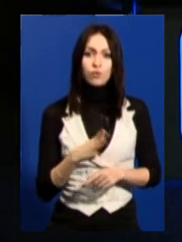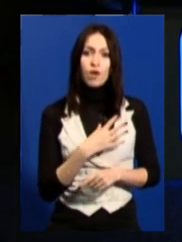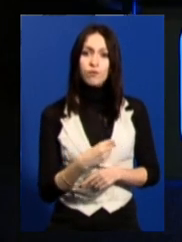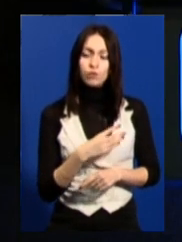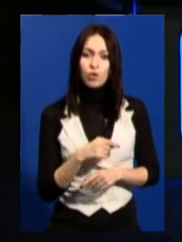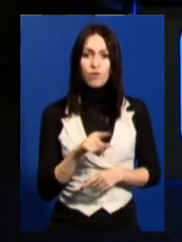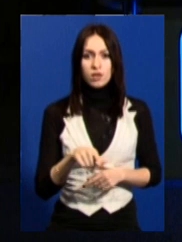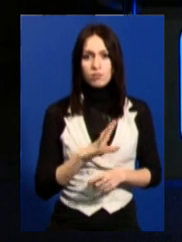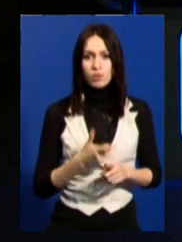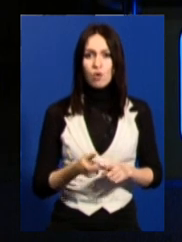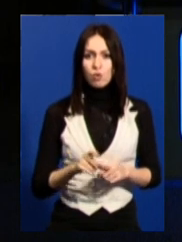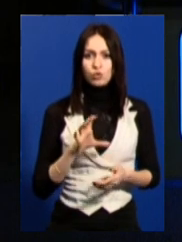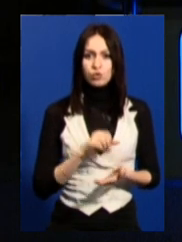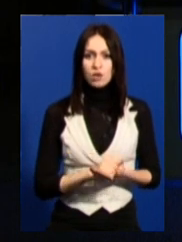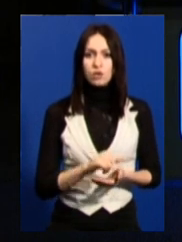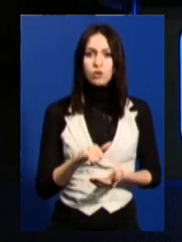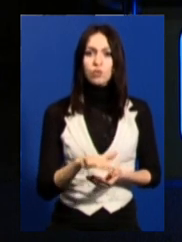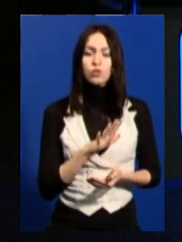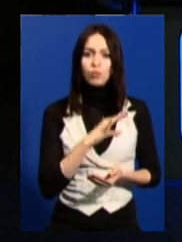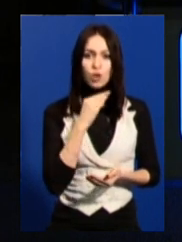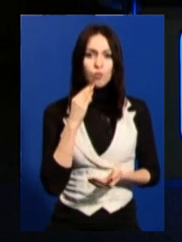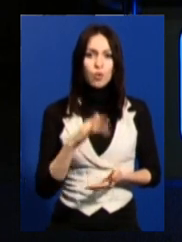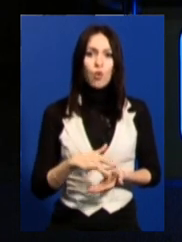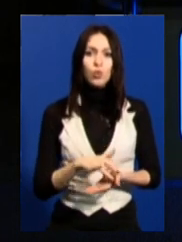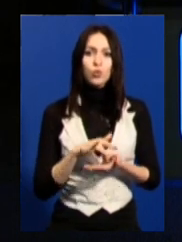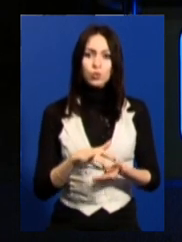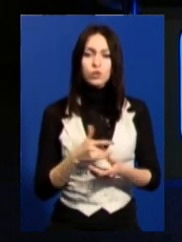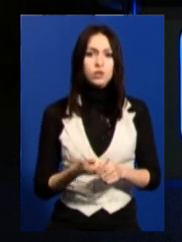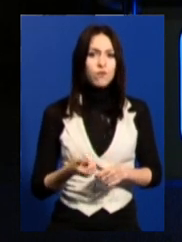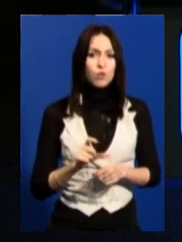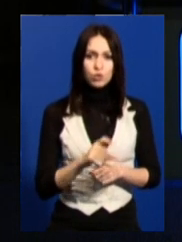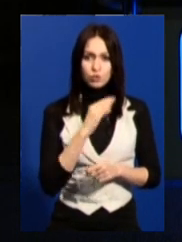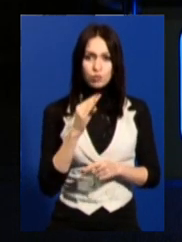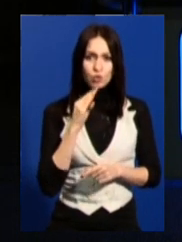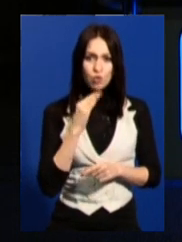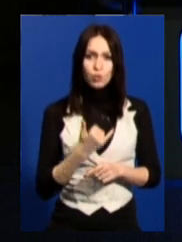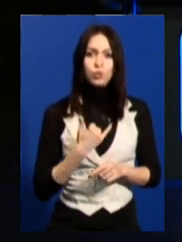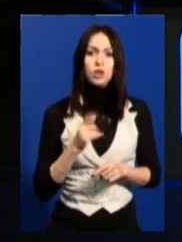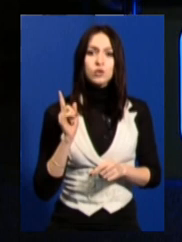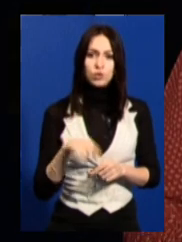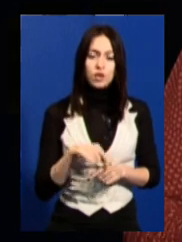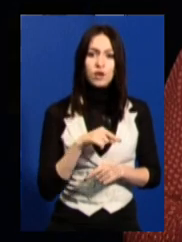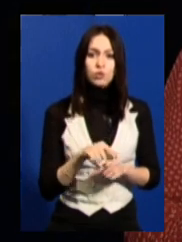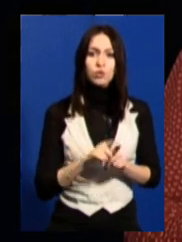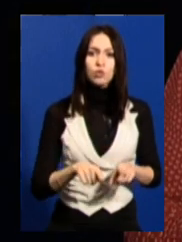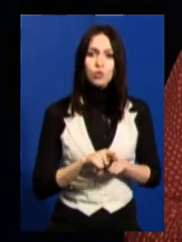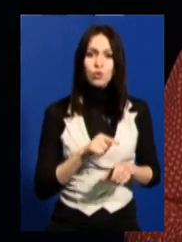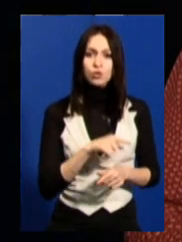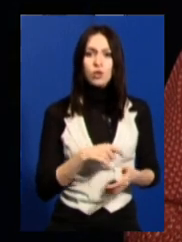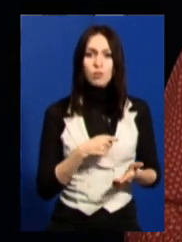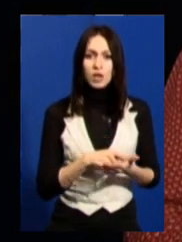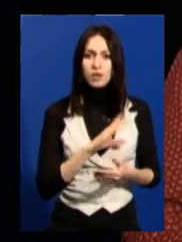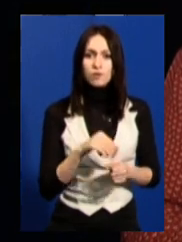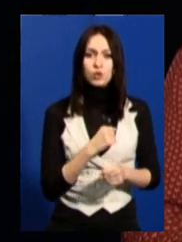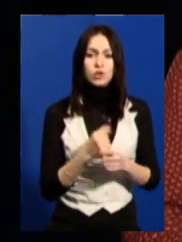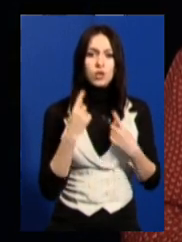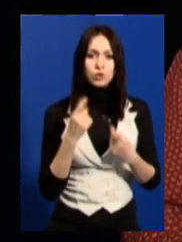вони були дуже зайняти. В них було багато туристів, дуже багато. Нас також там погодували, все зробили класно, але